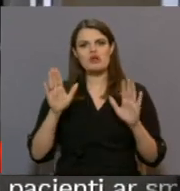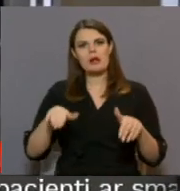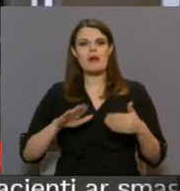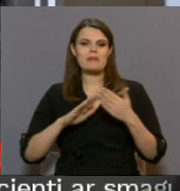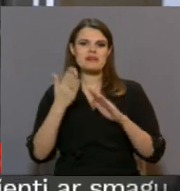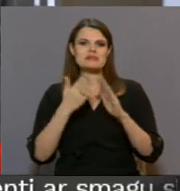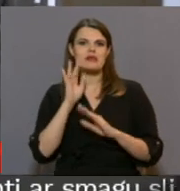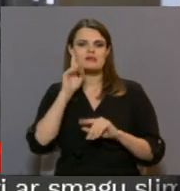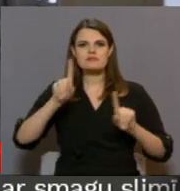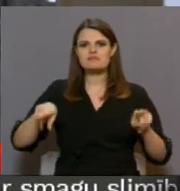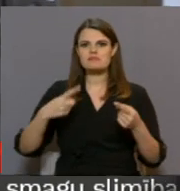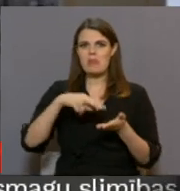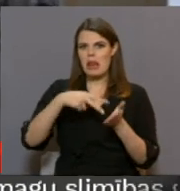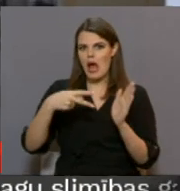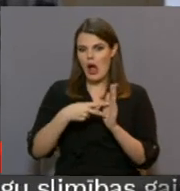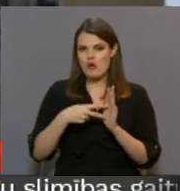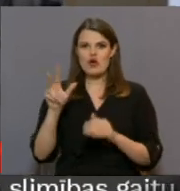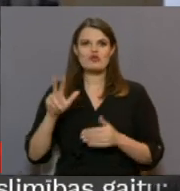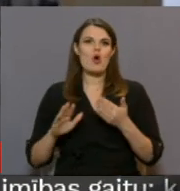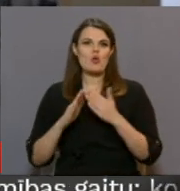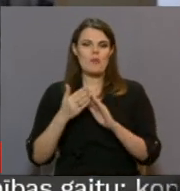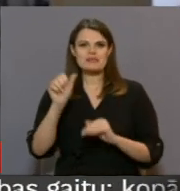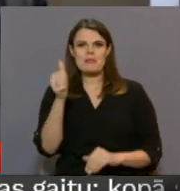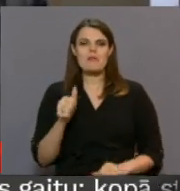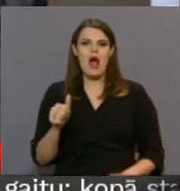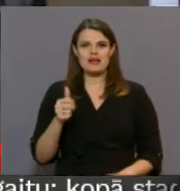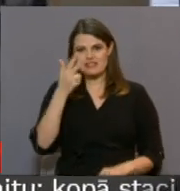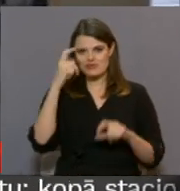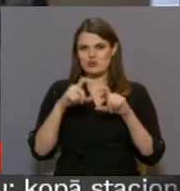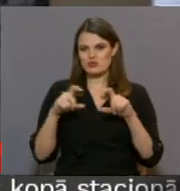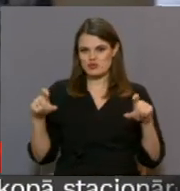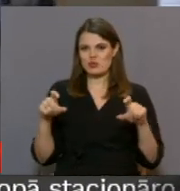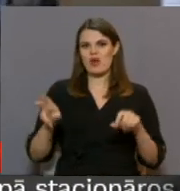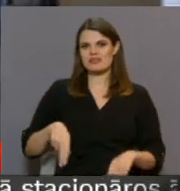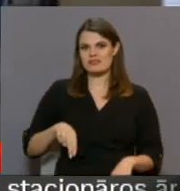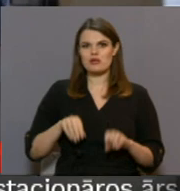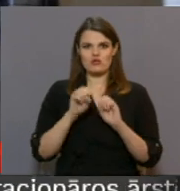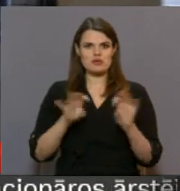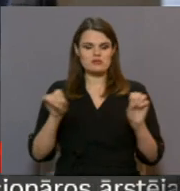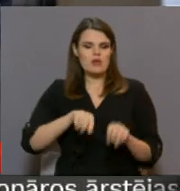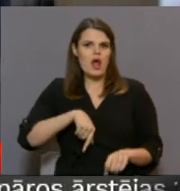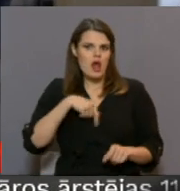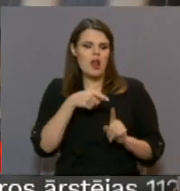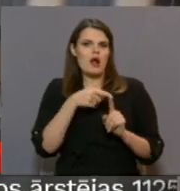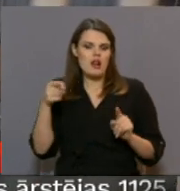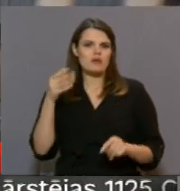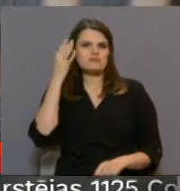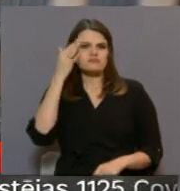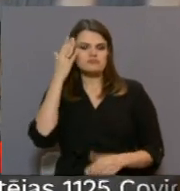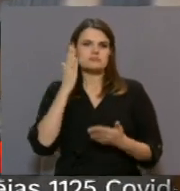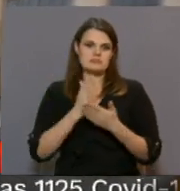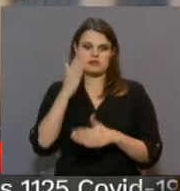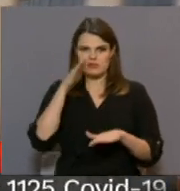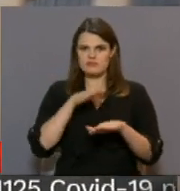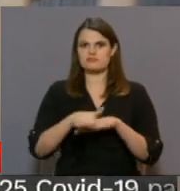Daugavpils dizainu un mākslas vidusskolas saules skolas direktoris tāsta visai ilgs laiks pagāja, kopš izdevās īstenot ieceri un sagaidīt